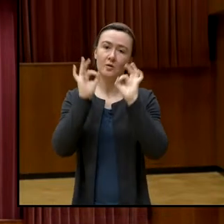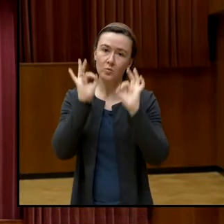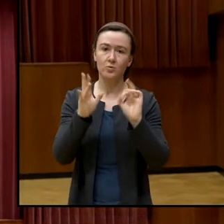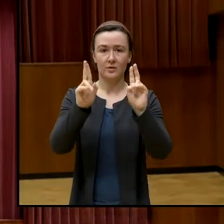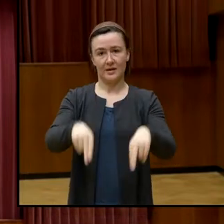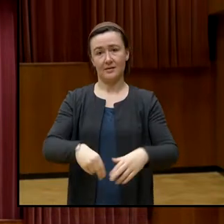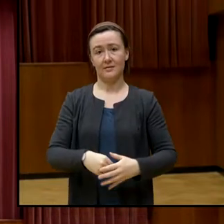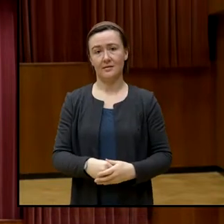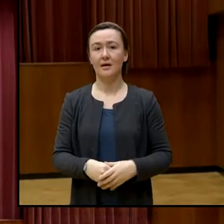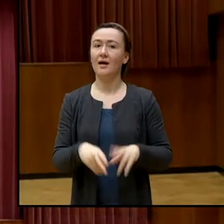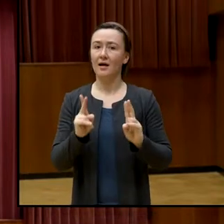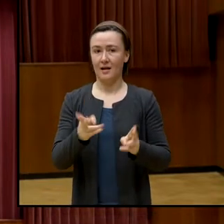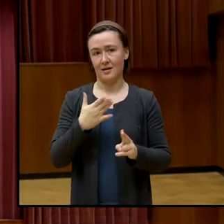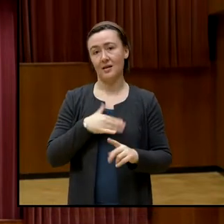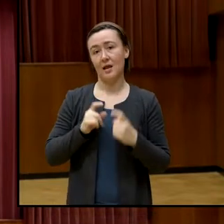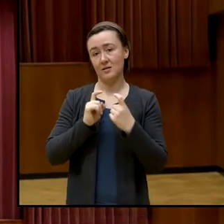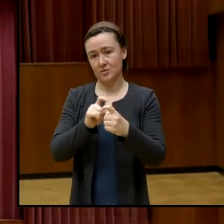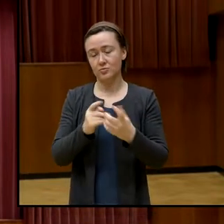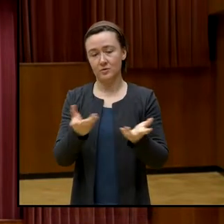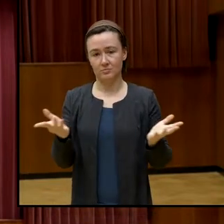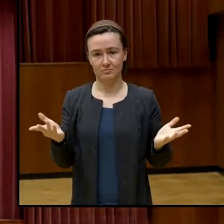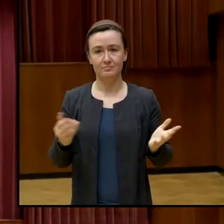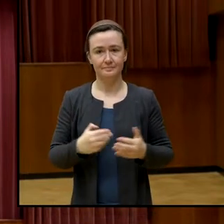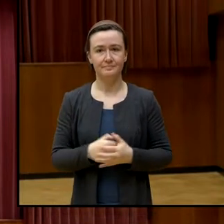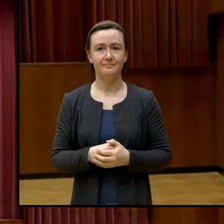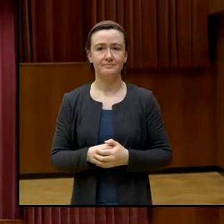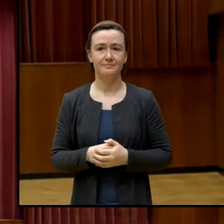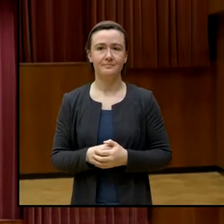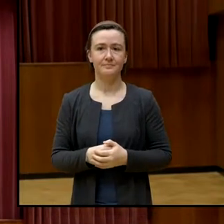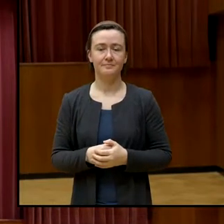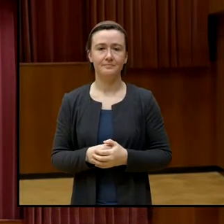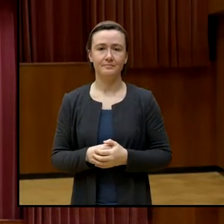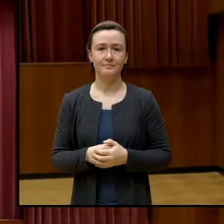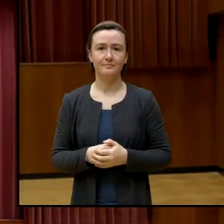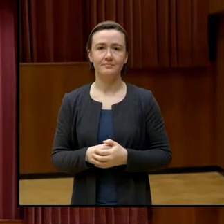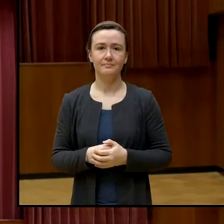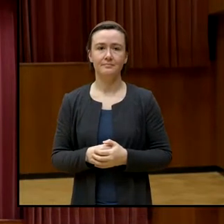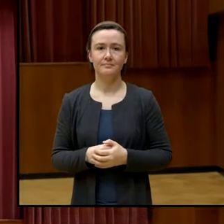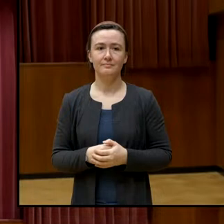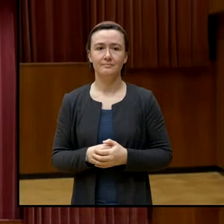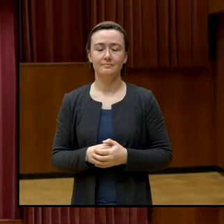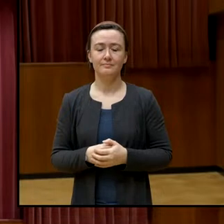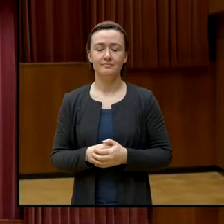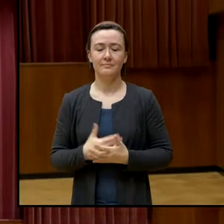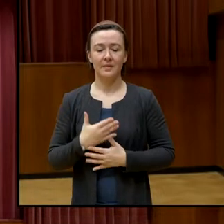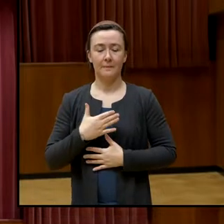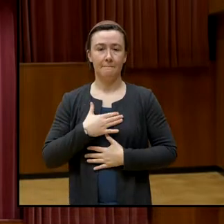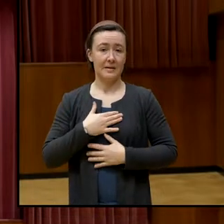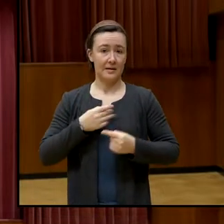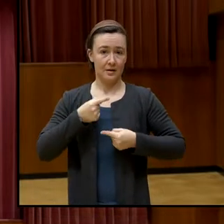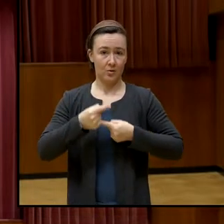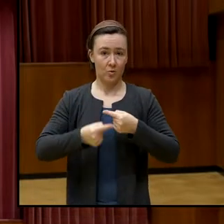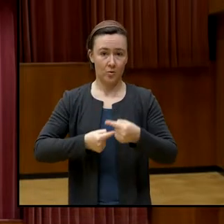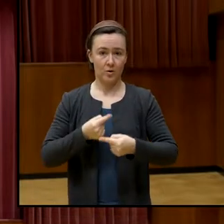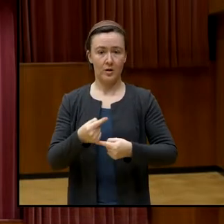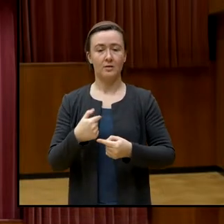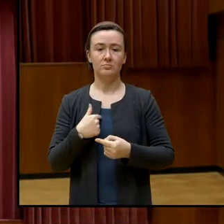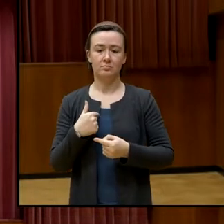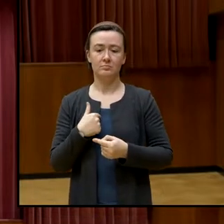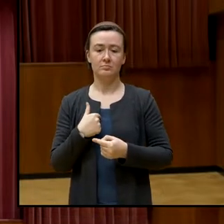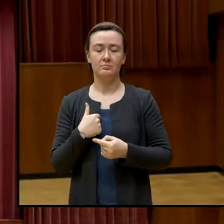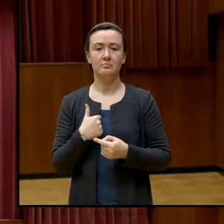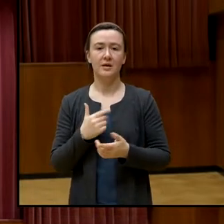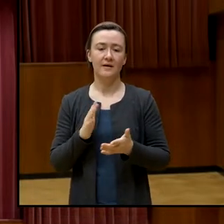darüber können wir gerne diskutieren. Aus der Perspektive meiner Funktion als Vertreter des